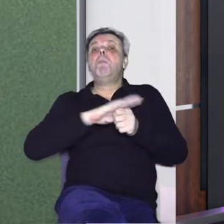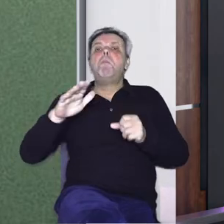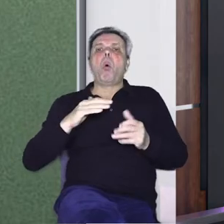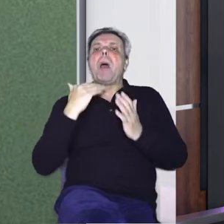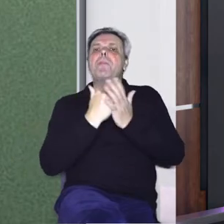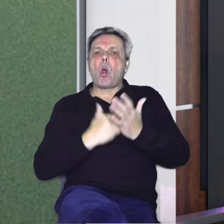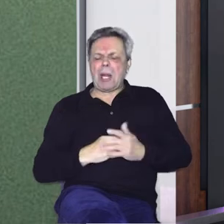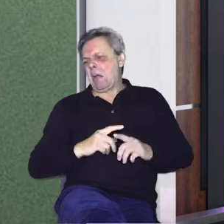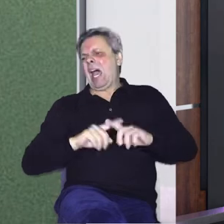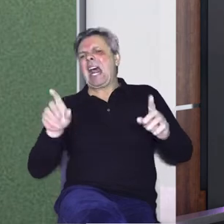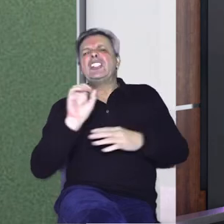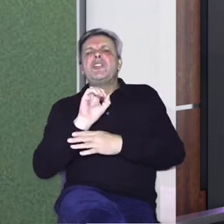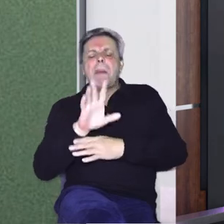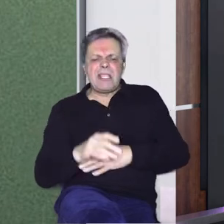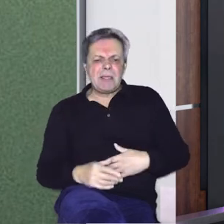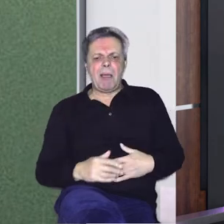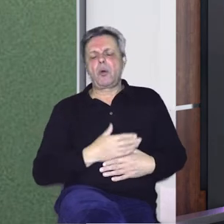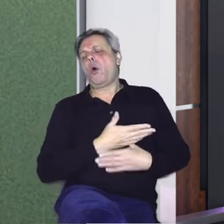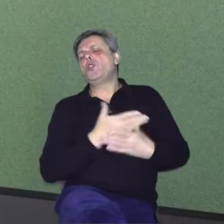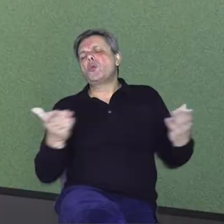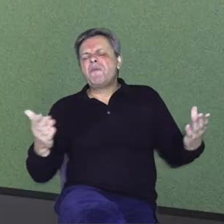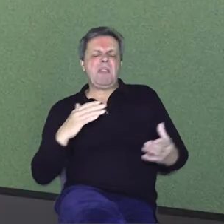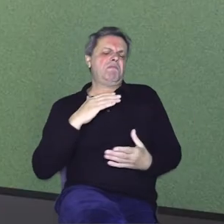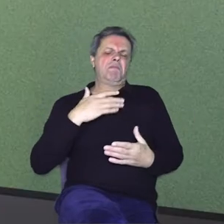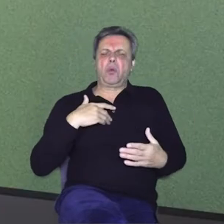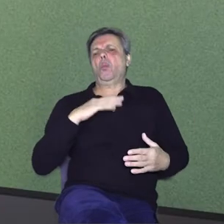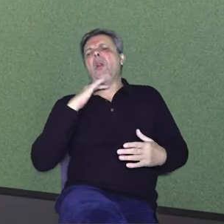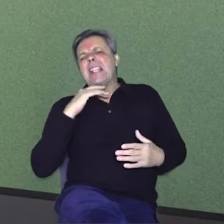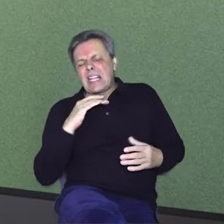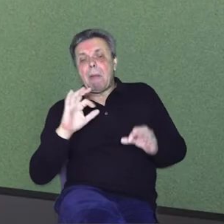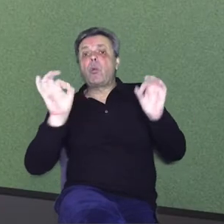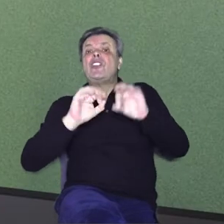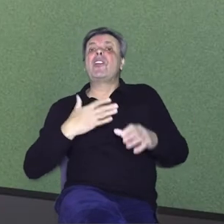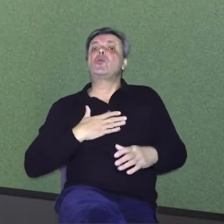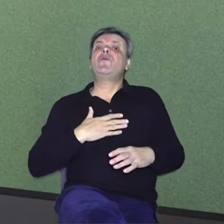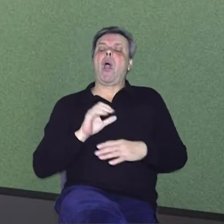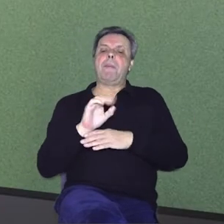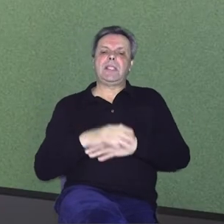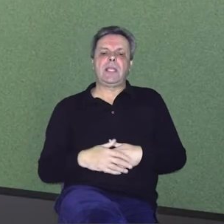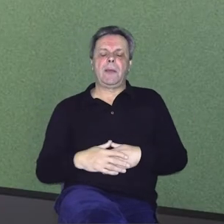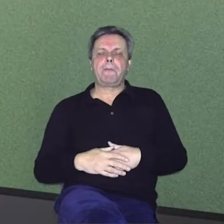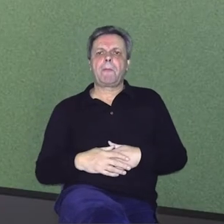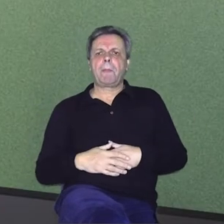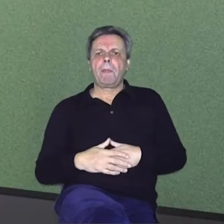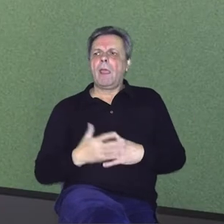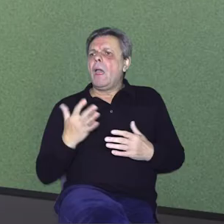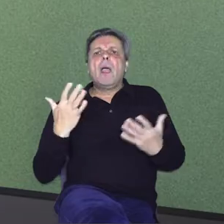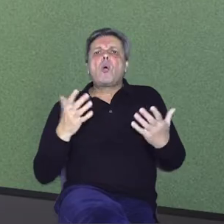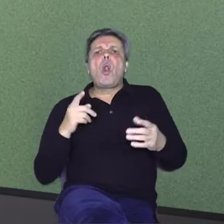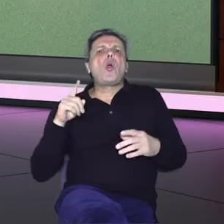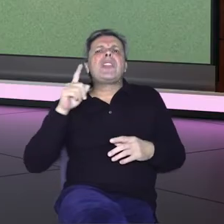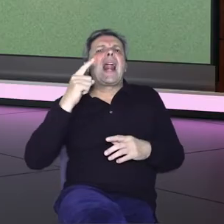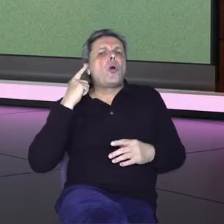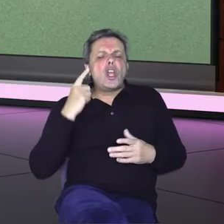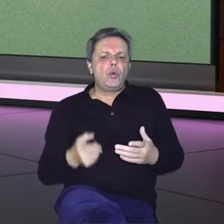razno raznim emisijama, koji su iz svih razreda uređivali svoju emisiju. Na kom području se čuo taj radio? Samo unutar